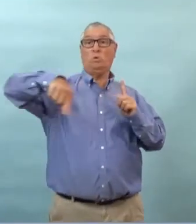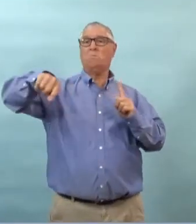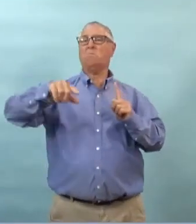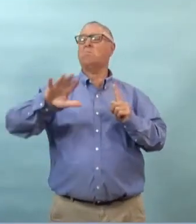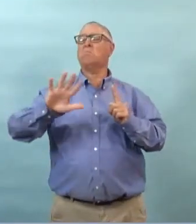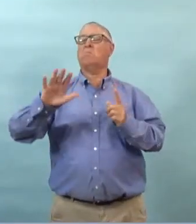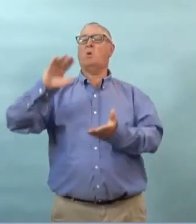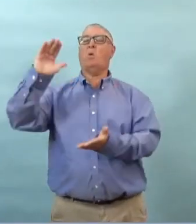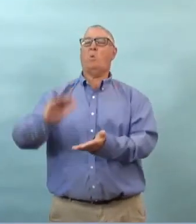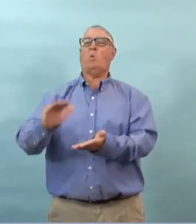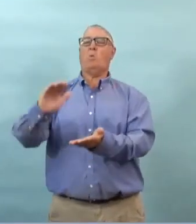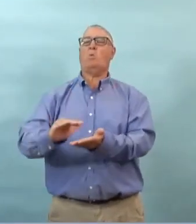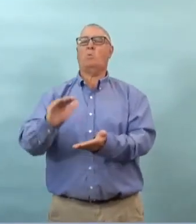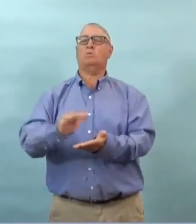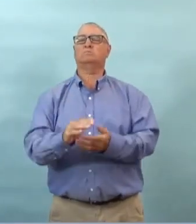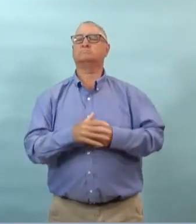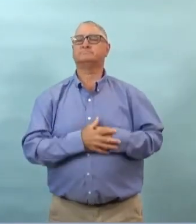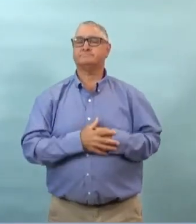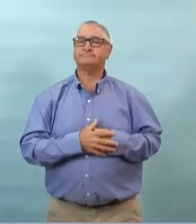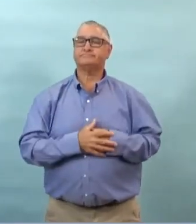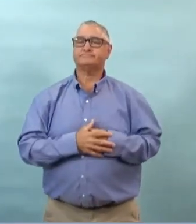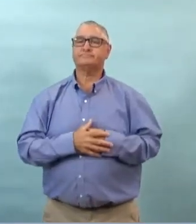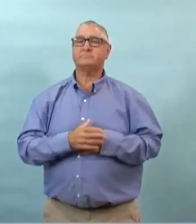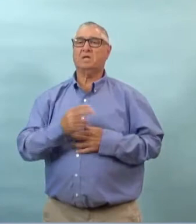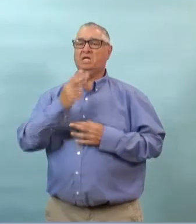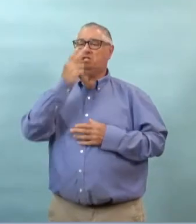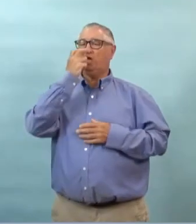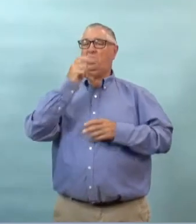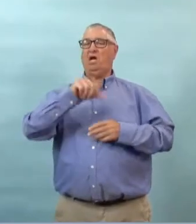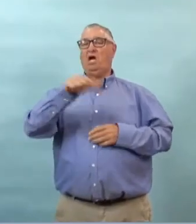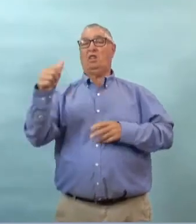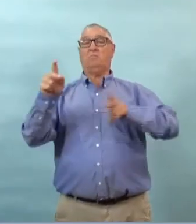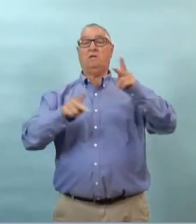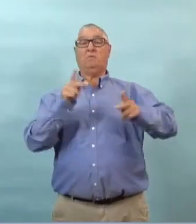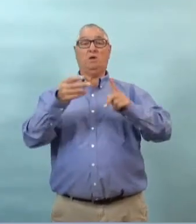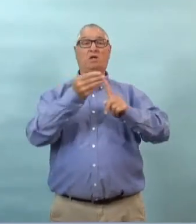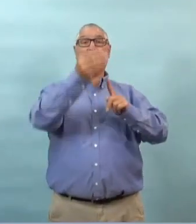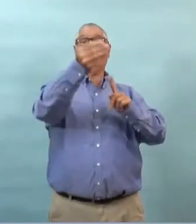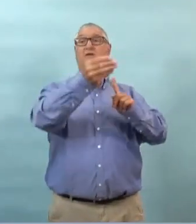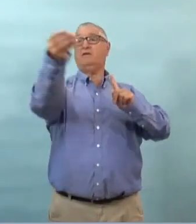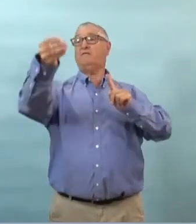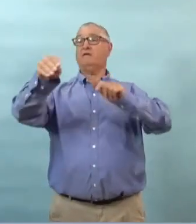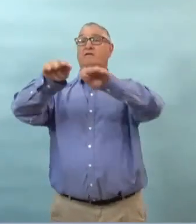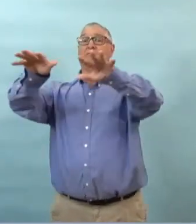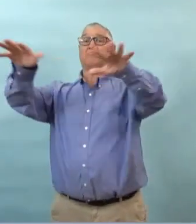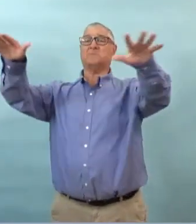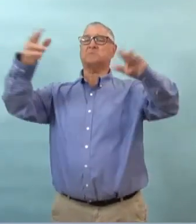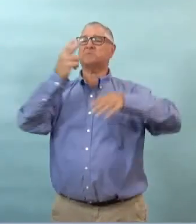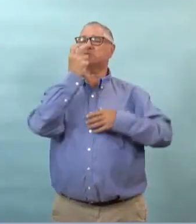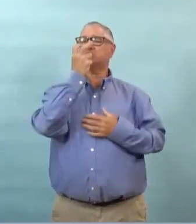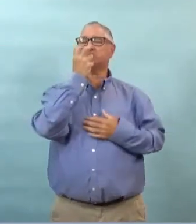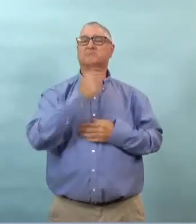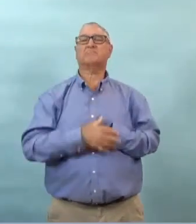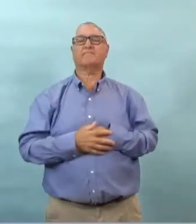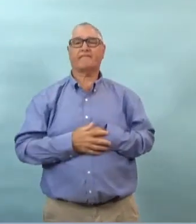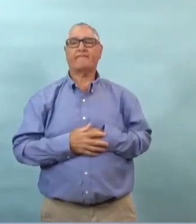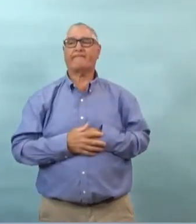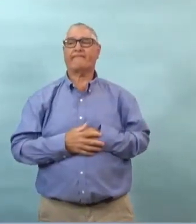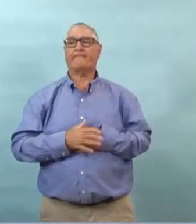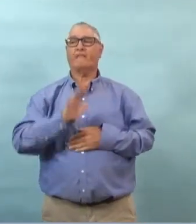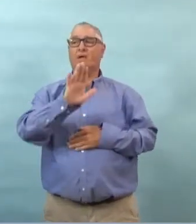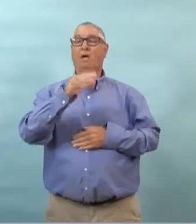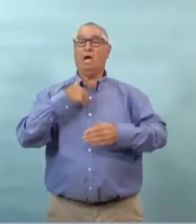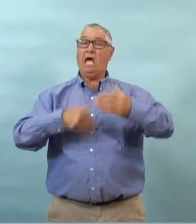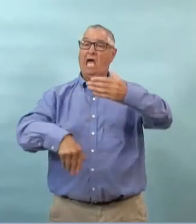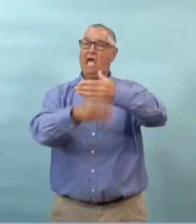précautions à prendre le risque est très faible que d'autres personnes aient pu être infectés par la co